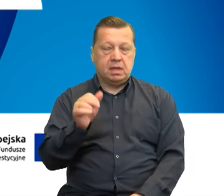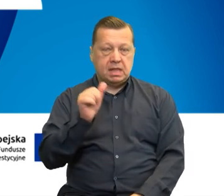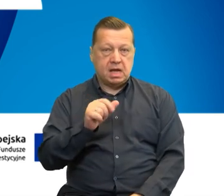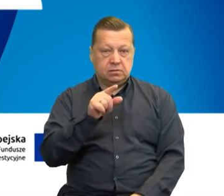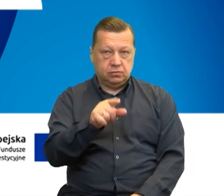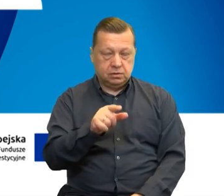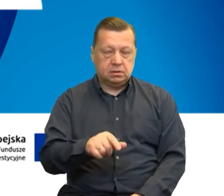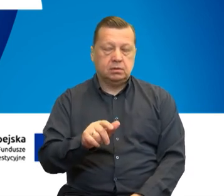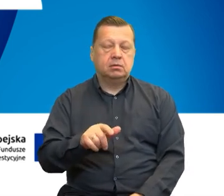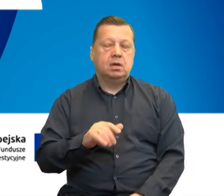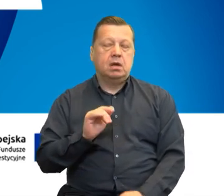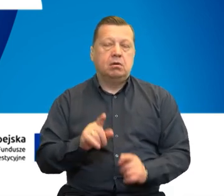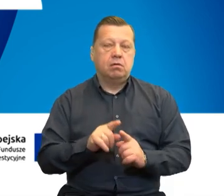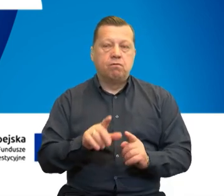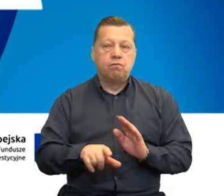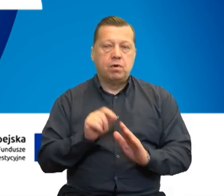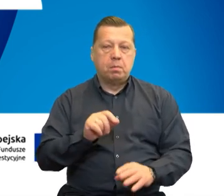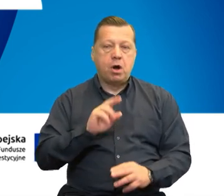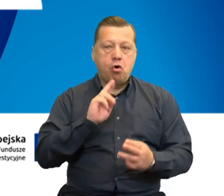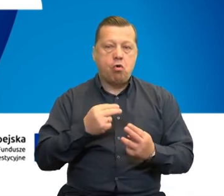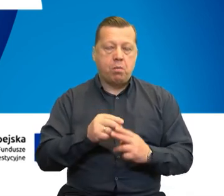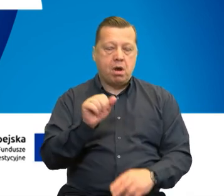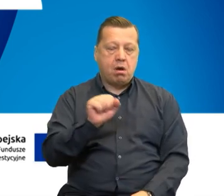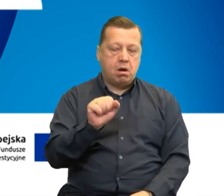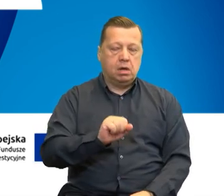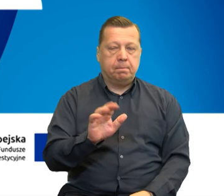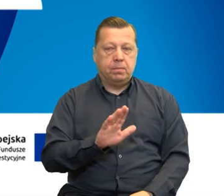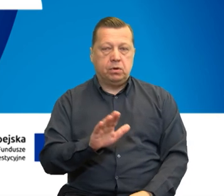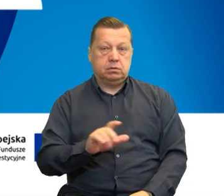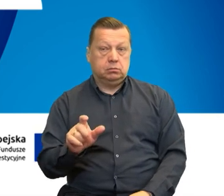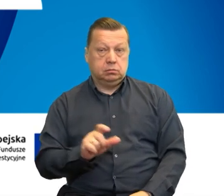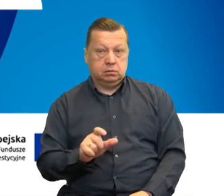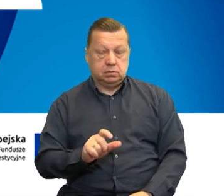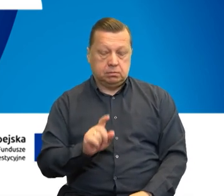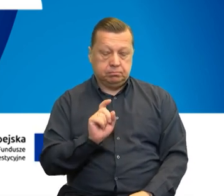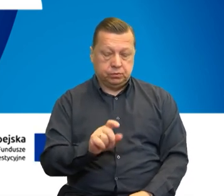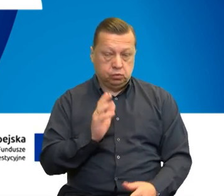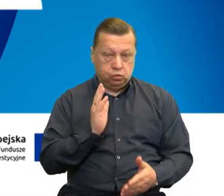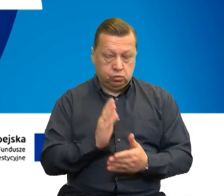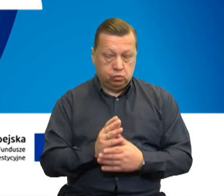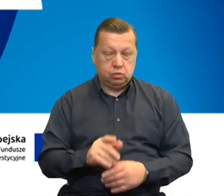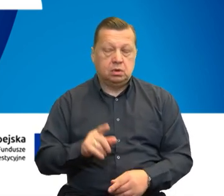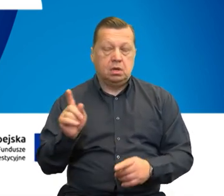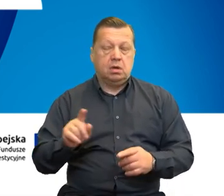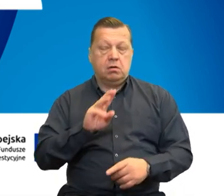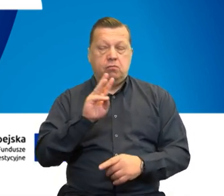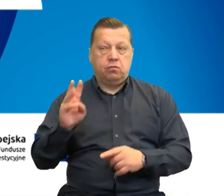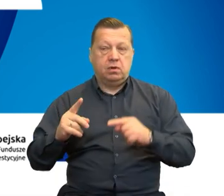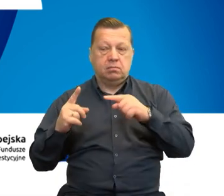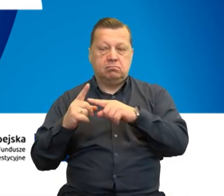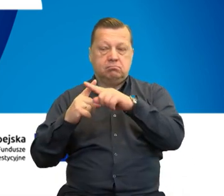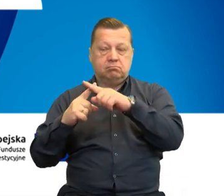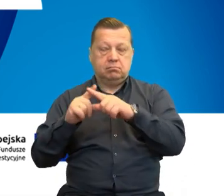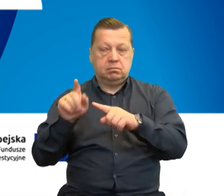i zagłosowanie na odpowiedź albo A, albo B, albo C i zamknięcie okna przeglądarki.